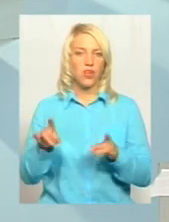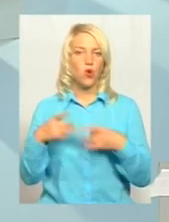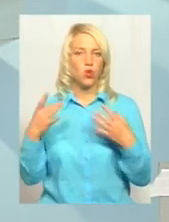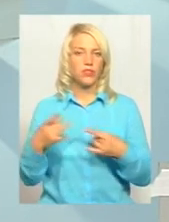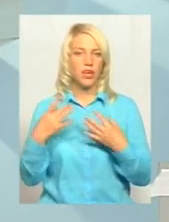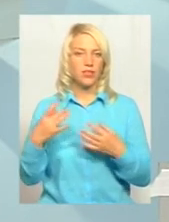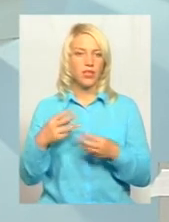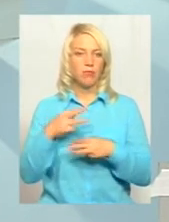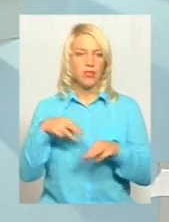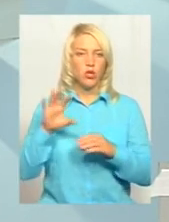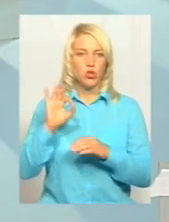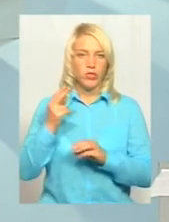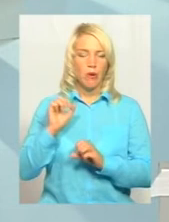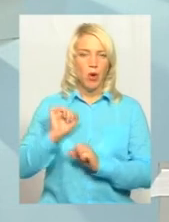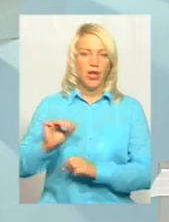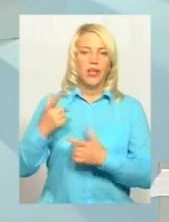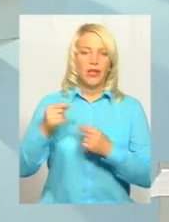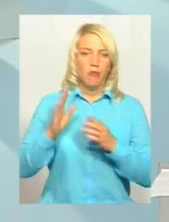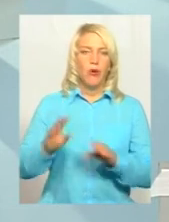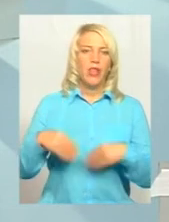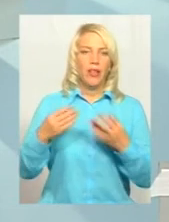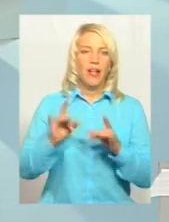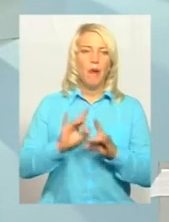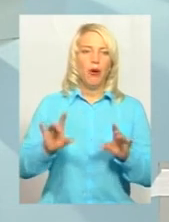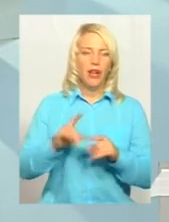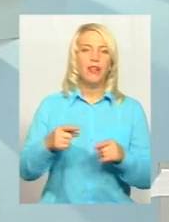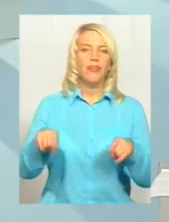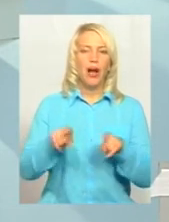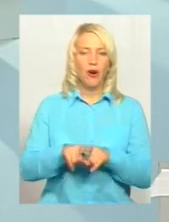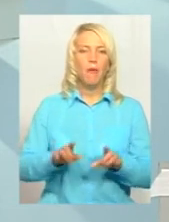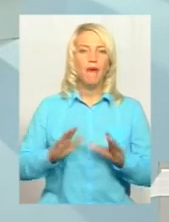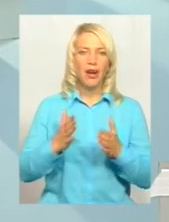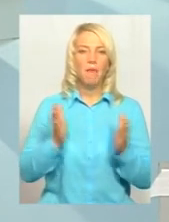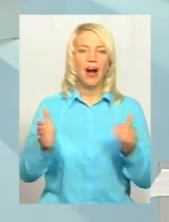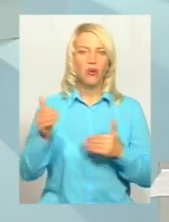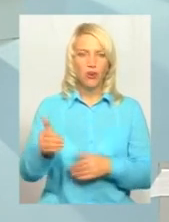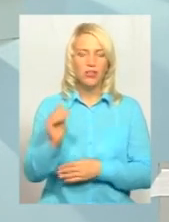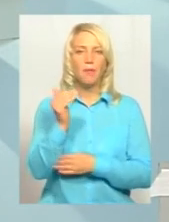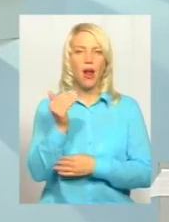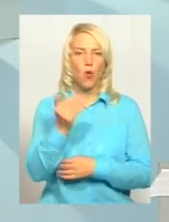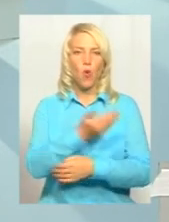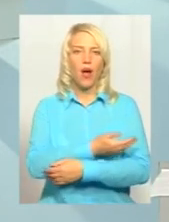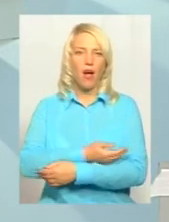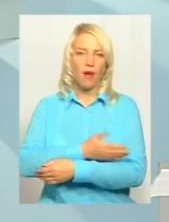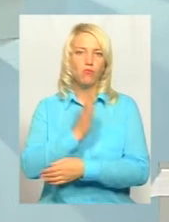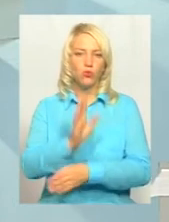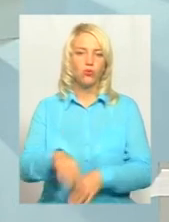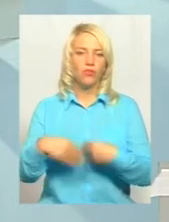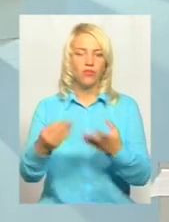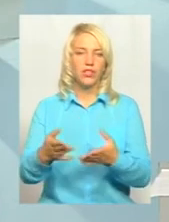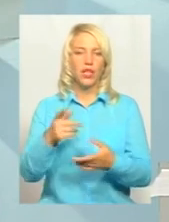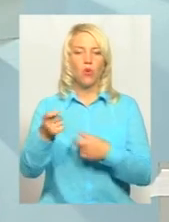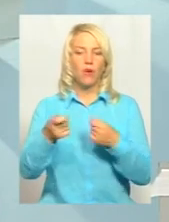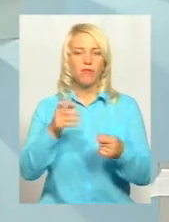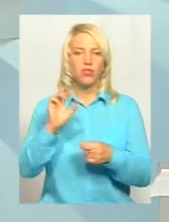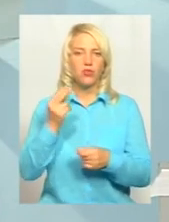де буде надано пояснення. Хоча, в такому випадку пакунки малюка будуть видані за управлінням